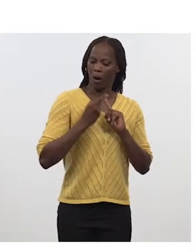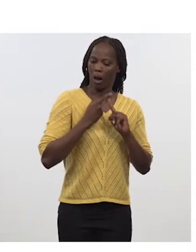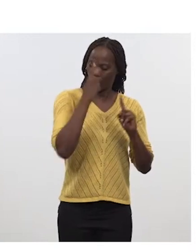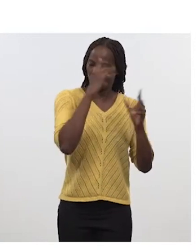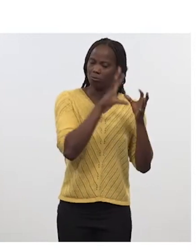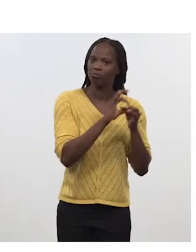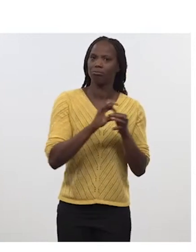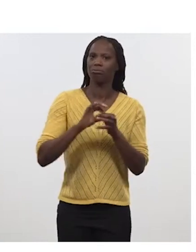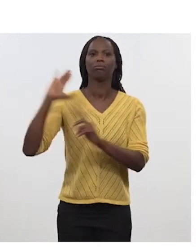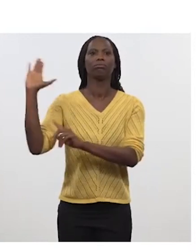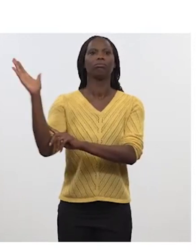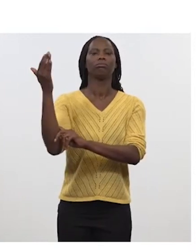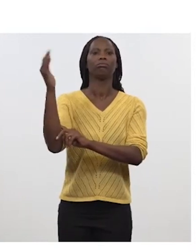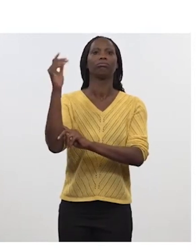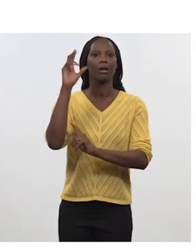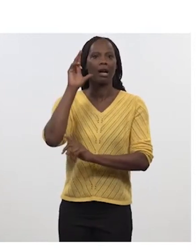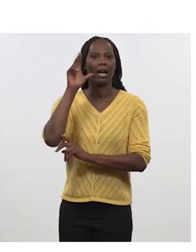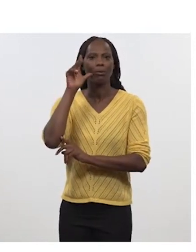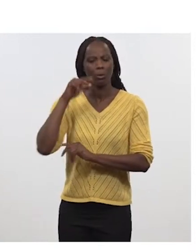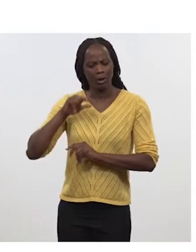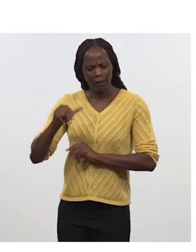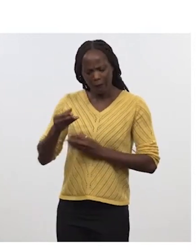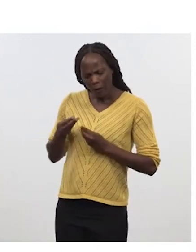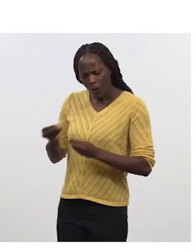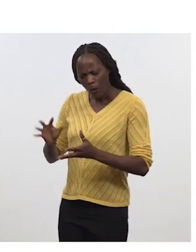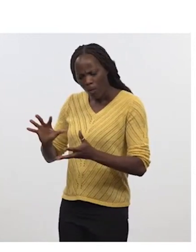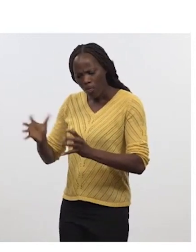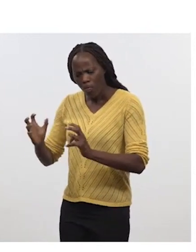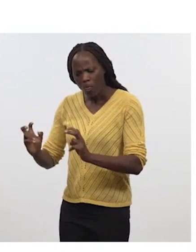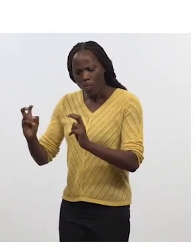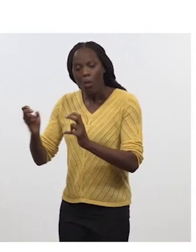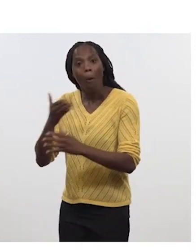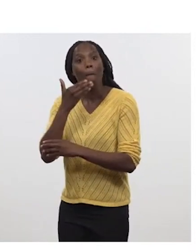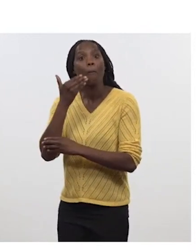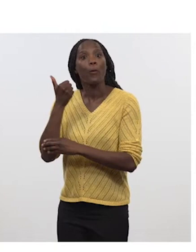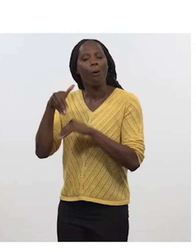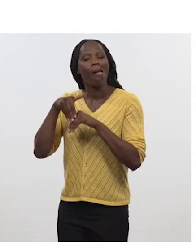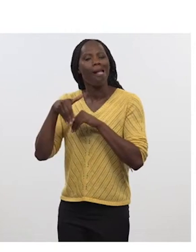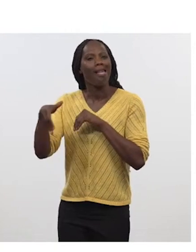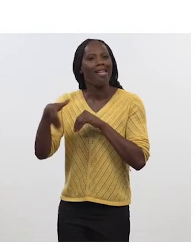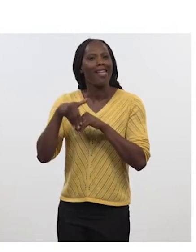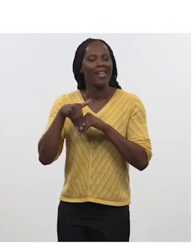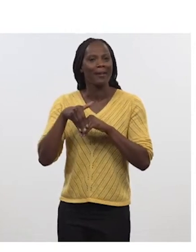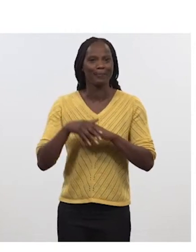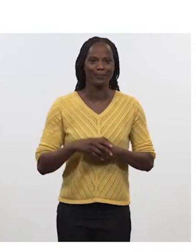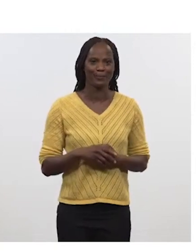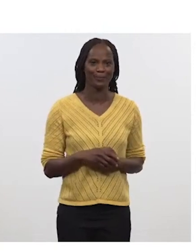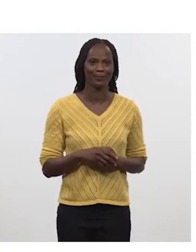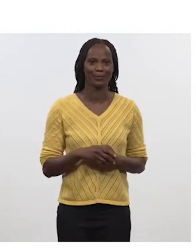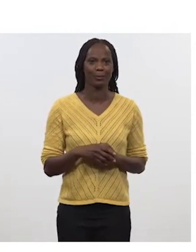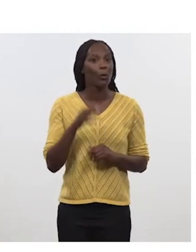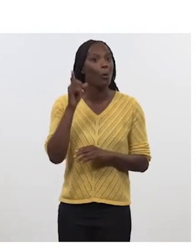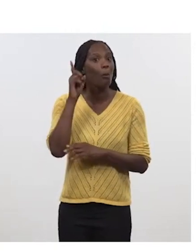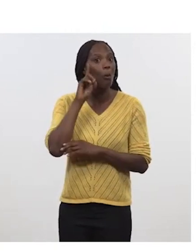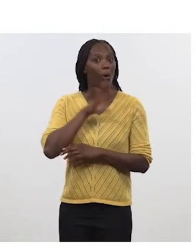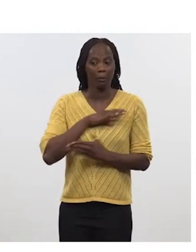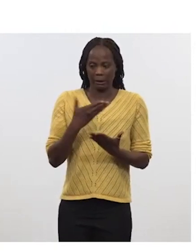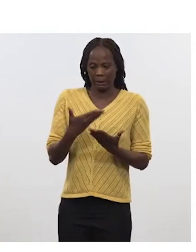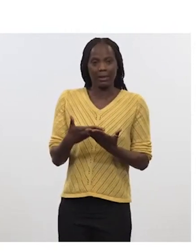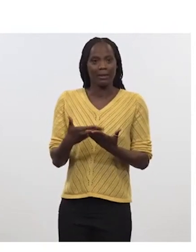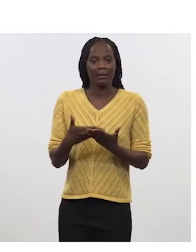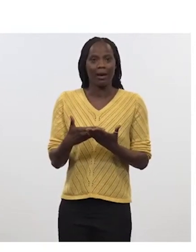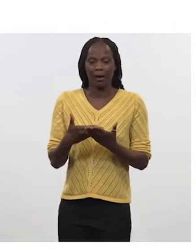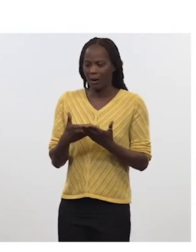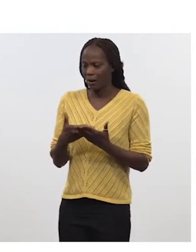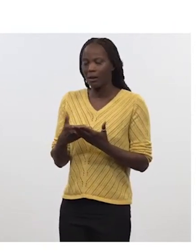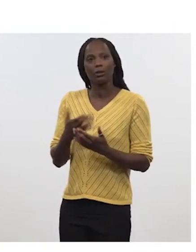et dont d'ailleurs nous allons procéder à son renforcement encore dans les temps qui viendront et dans les années qui viennent. Puisque c'est globalement près